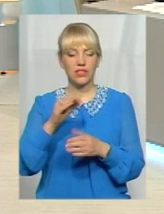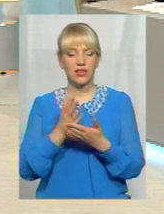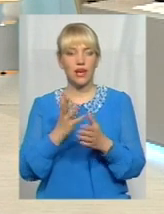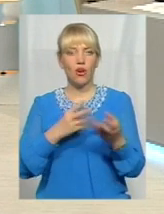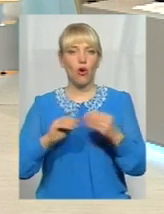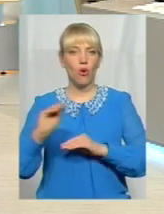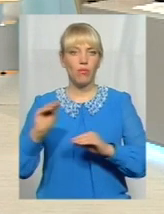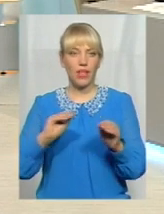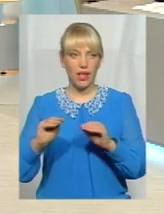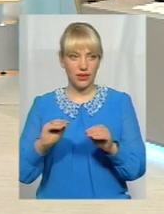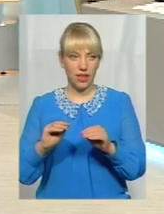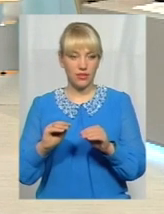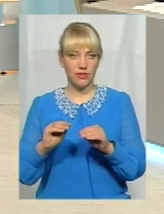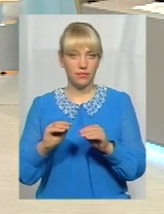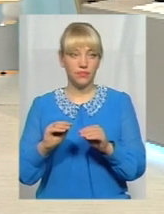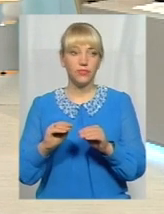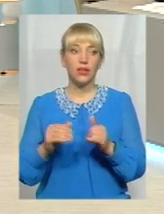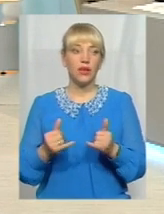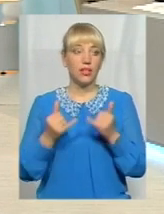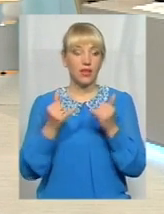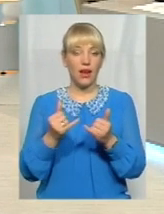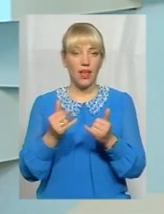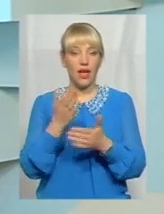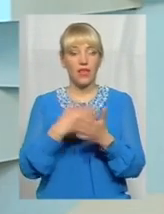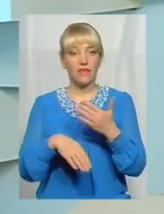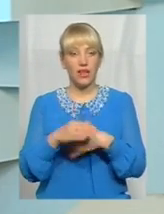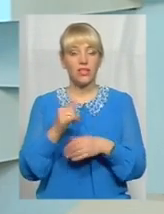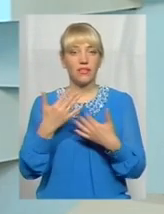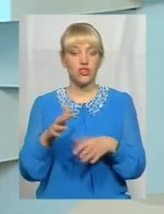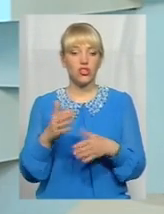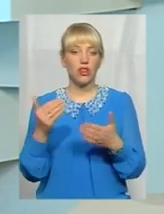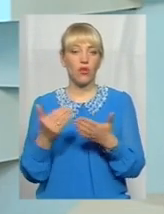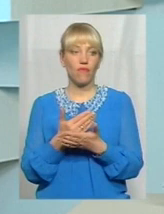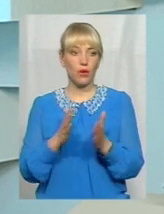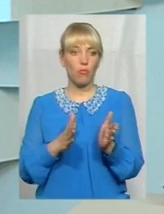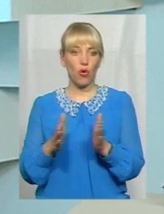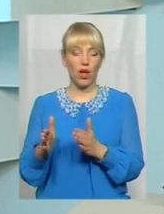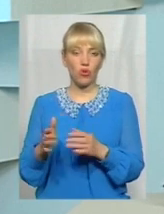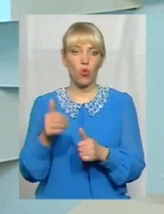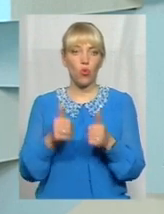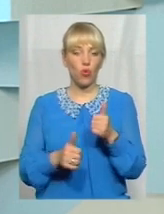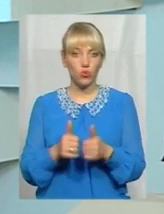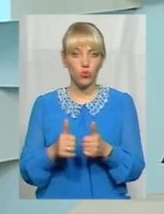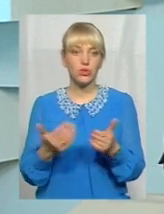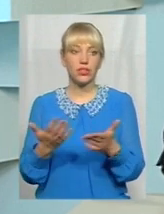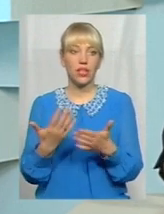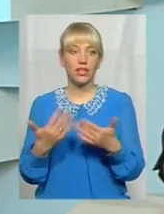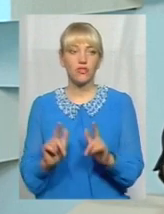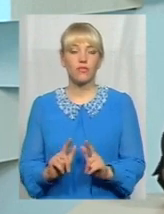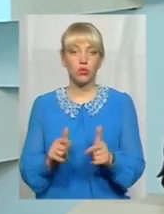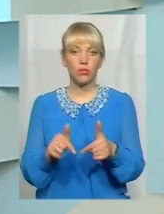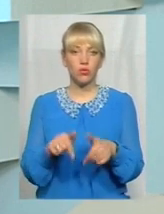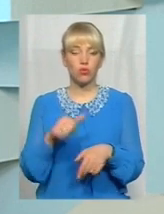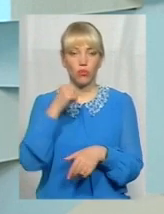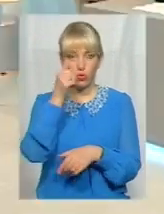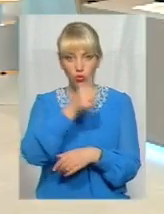для інвалідів. І вже новий порядок конкурсу, який вже вступив цього року,